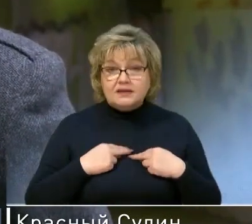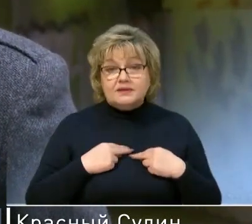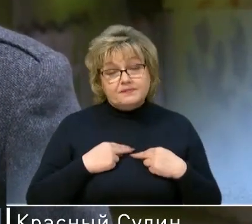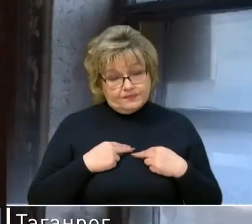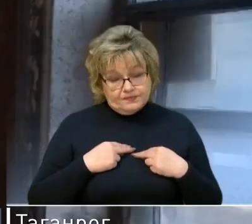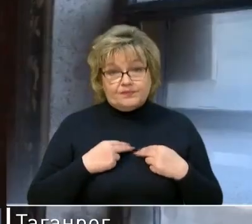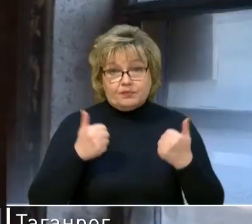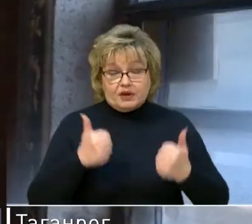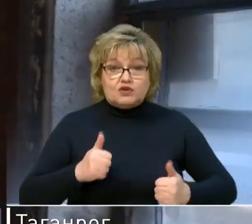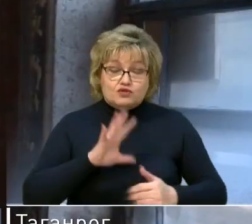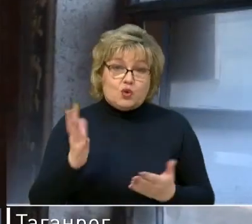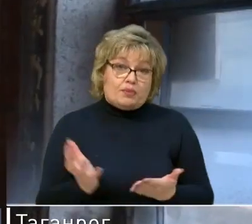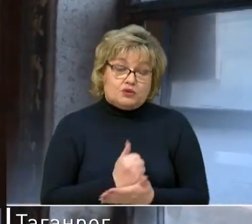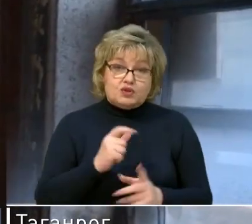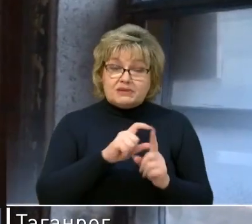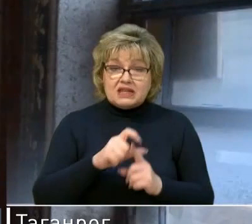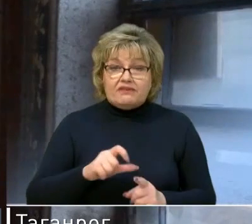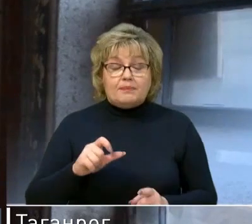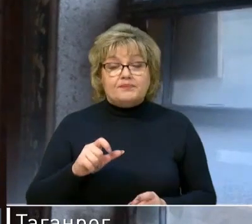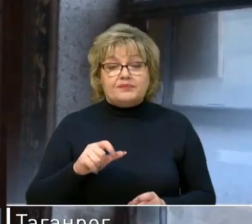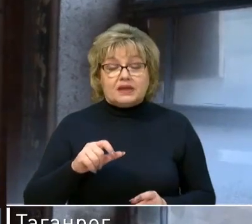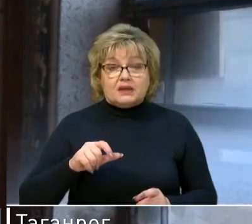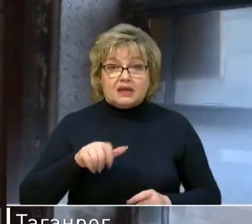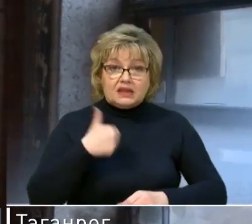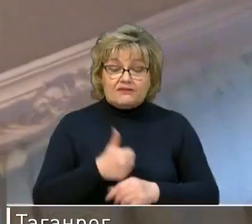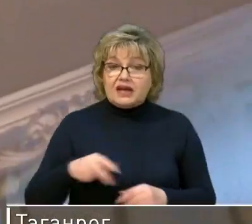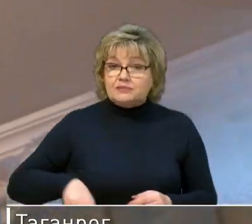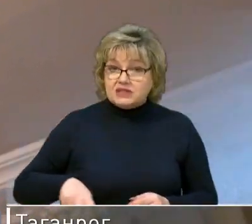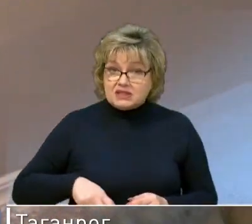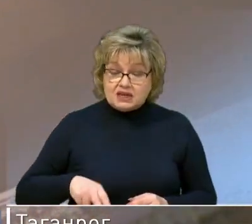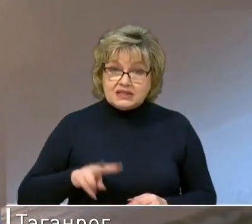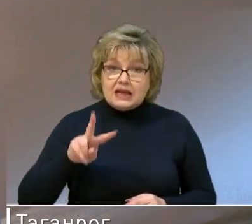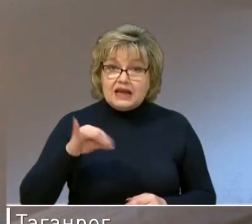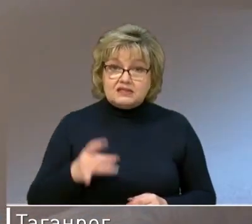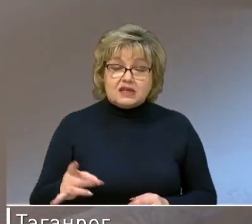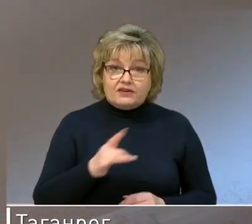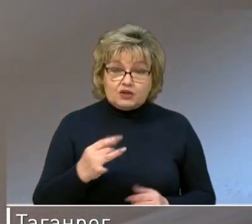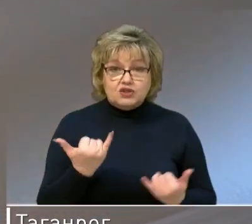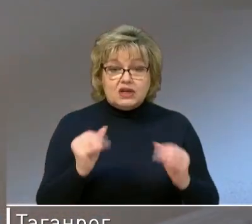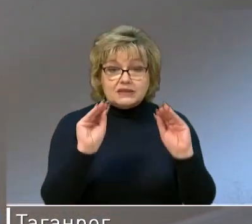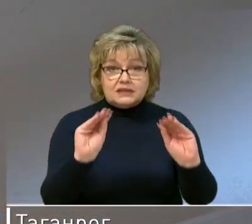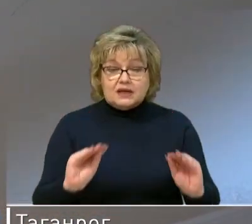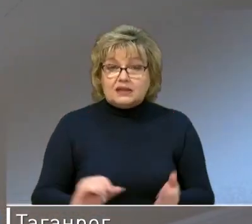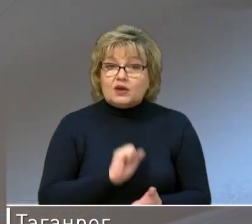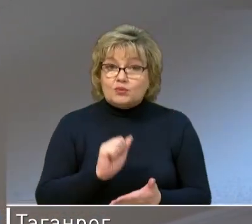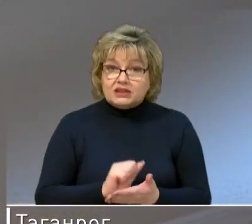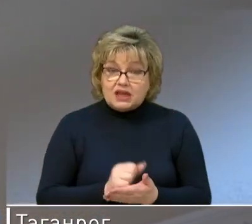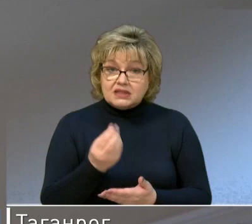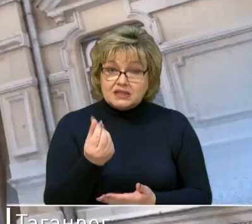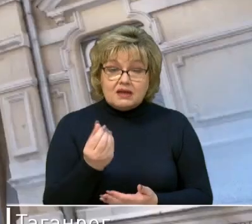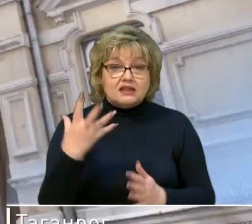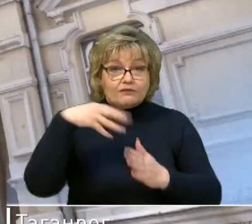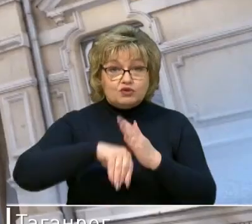я думаю, что всё получится. По словам главы администрации Ленинского района Ростова-на-Дону, в данный момент разработана проектно-сметная документация для